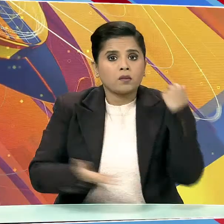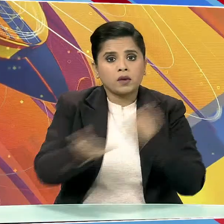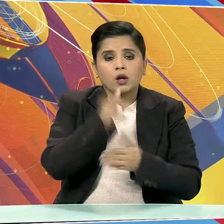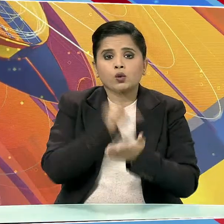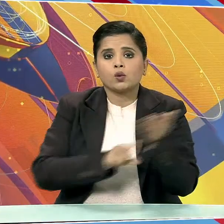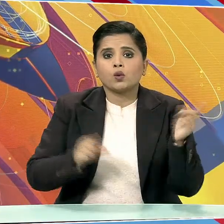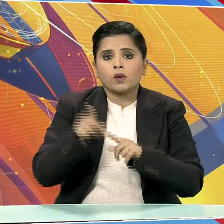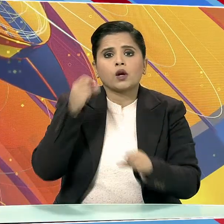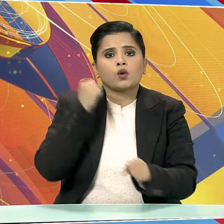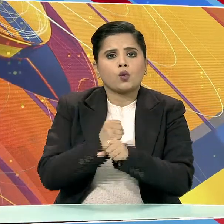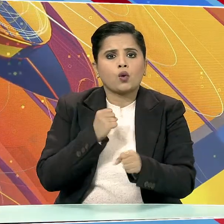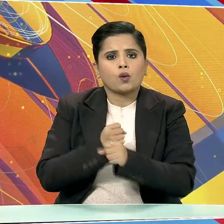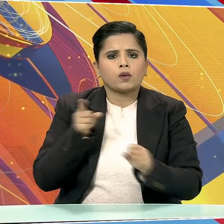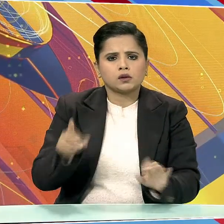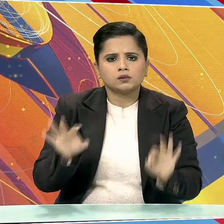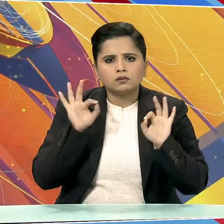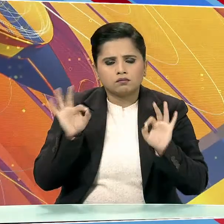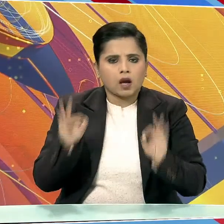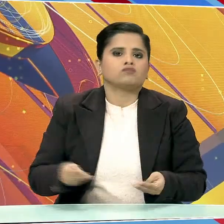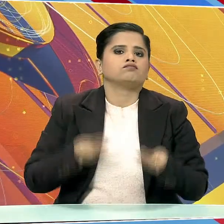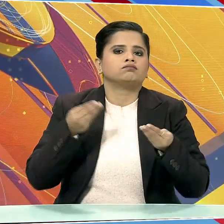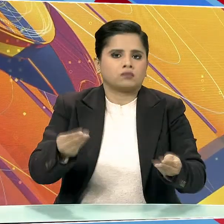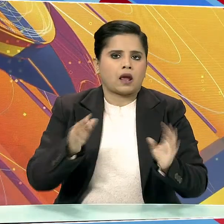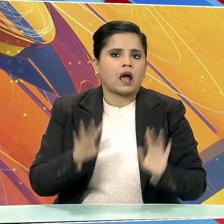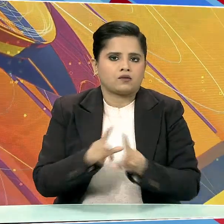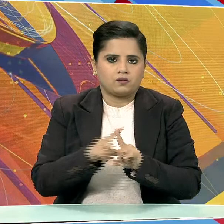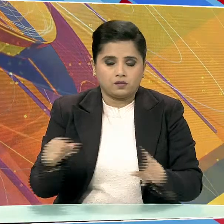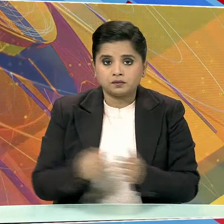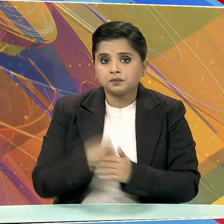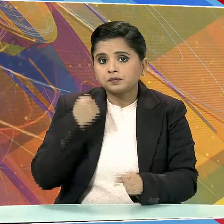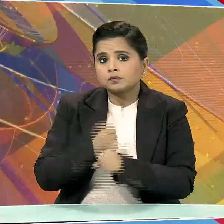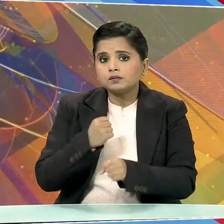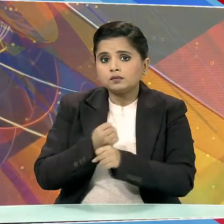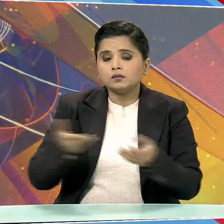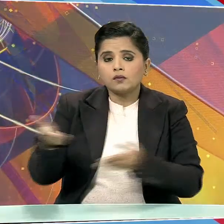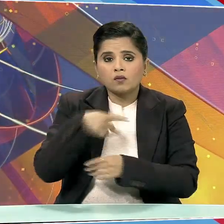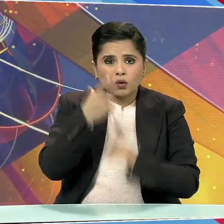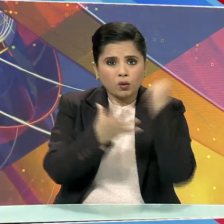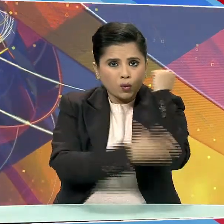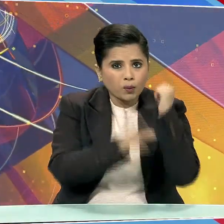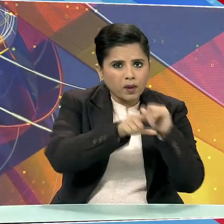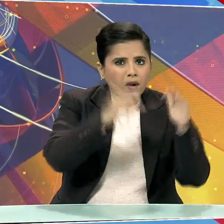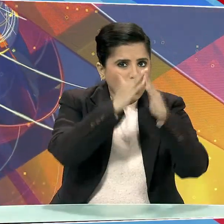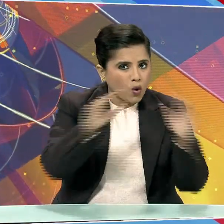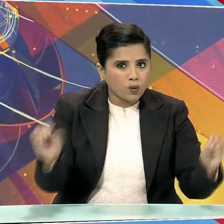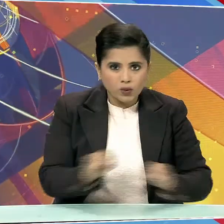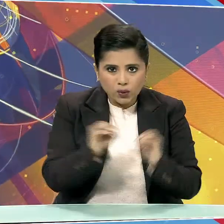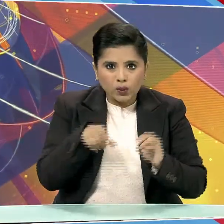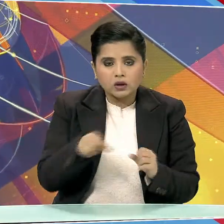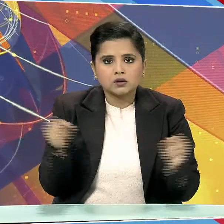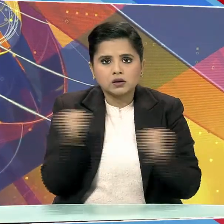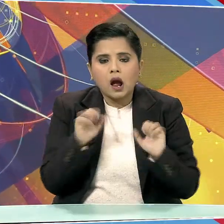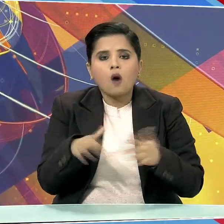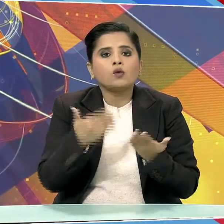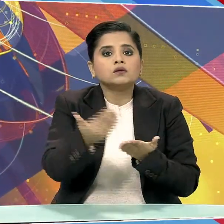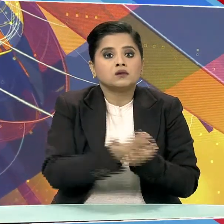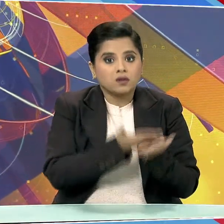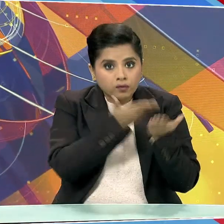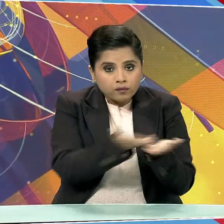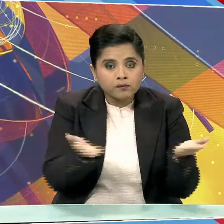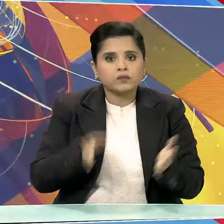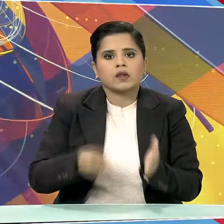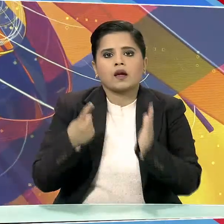उत्रप्रदेश सरकार ने विशेश इंतिजाम किया है सरकार ने बेसहारा और गरीवो को ठंड से राहत देरे के लिए